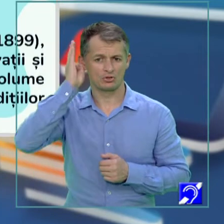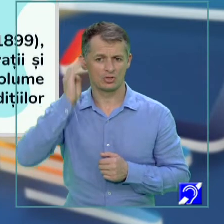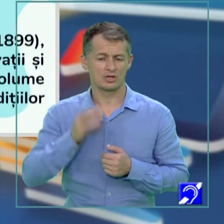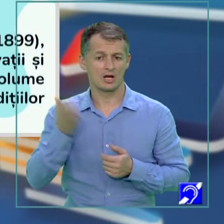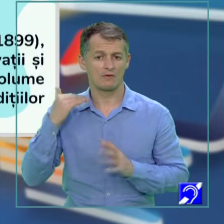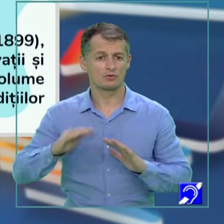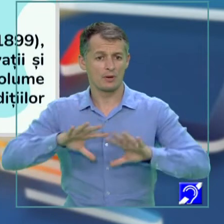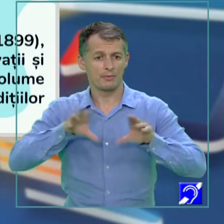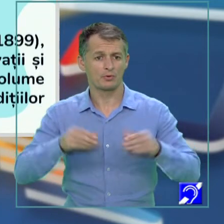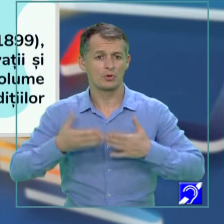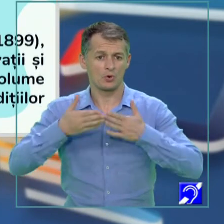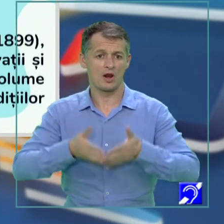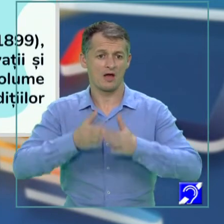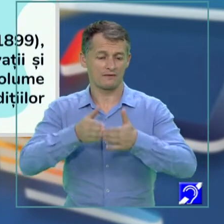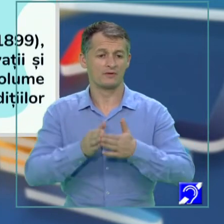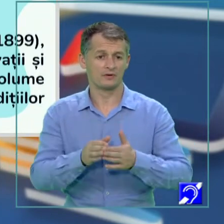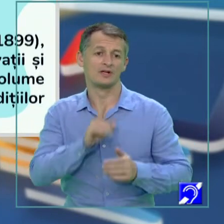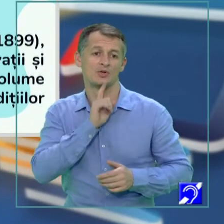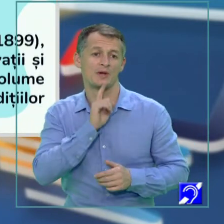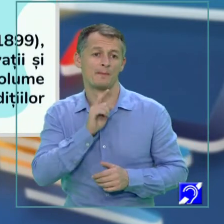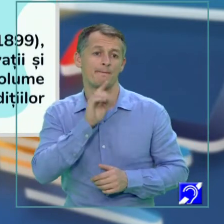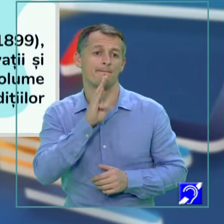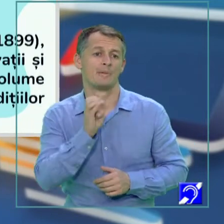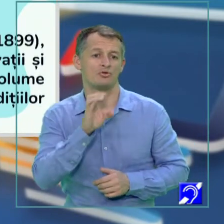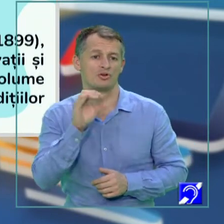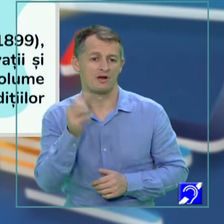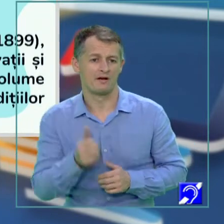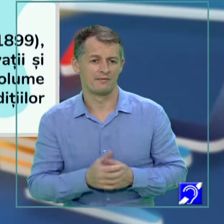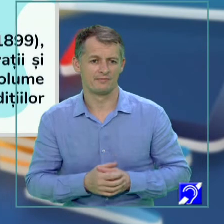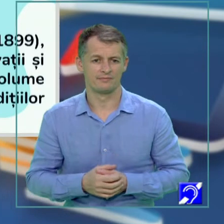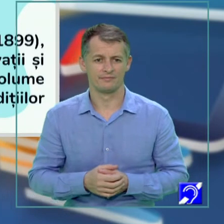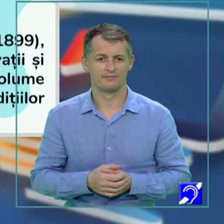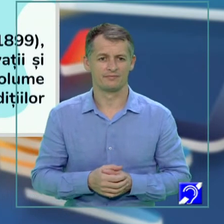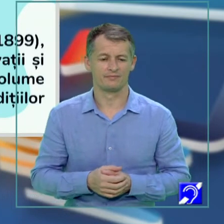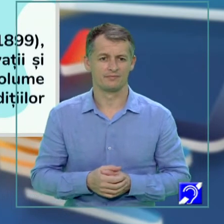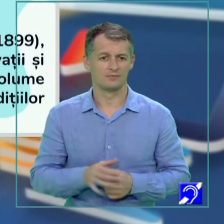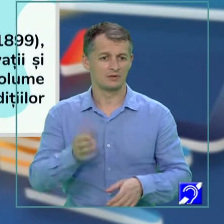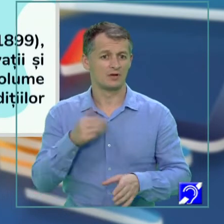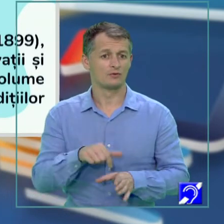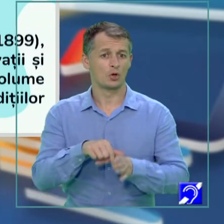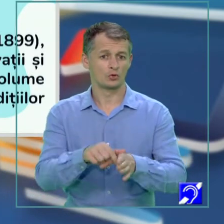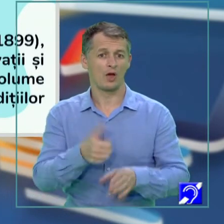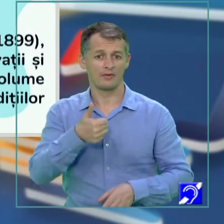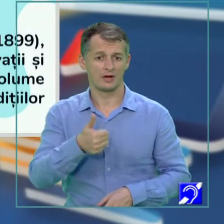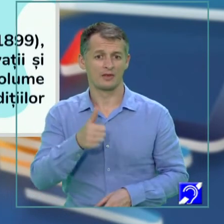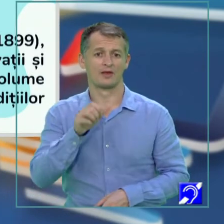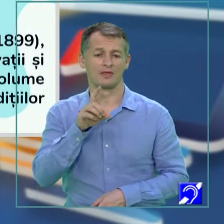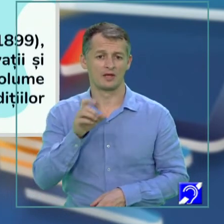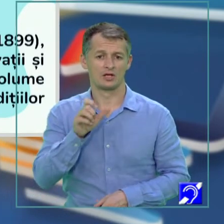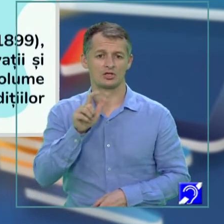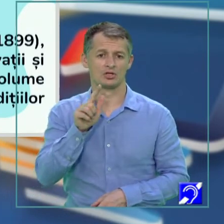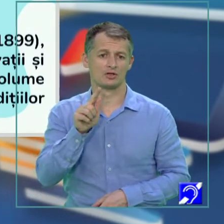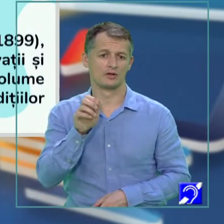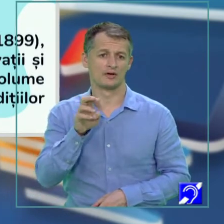navă numită Belgica, despre care este vorba și în textul acesta. Navă condusă de Adrian Dujurlaș. Această